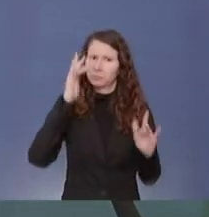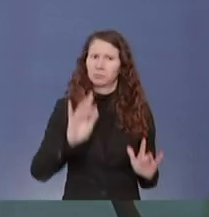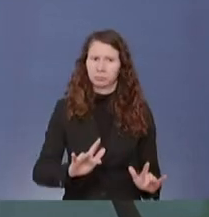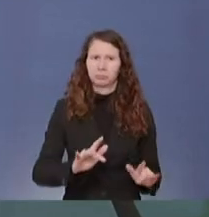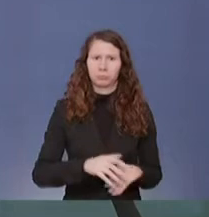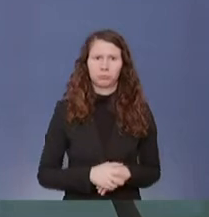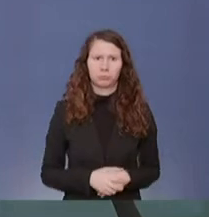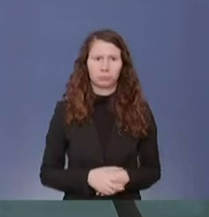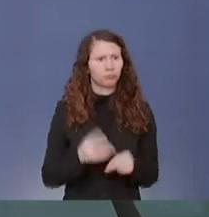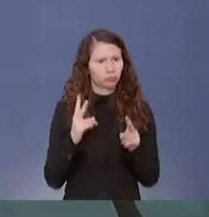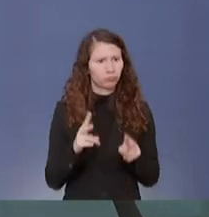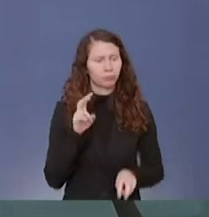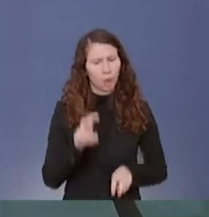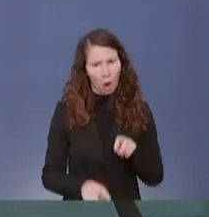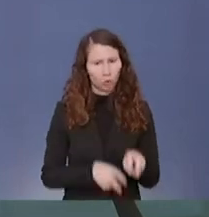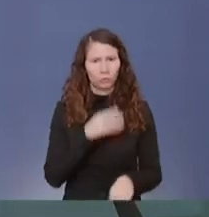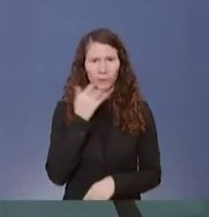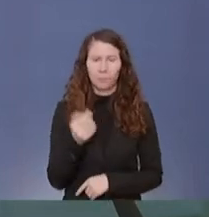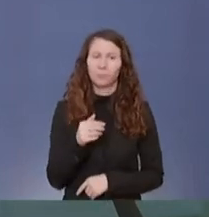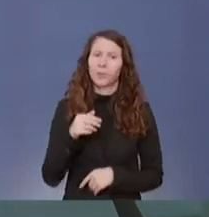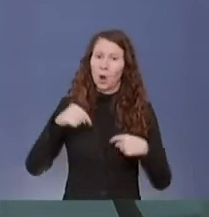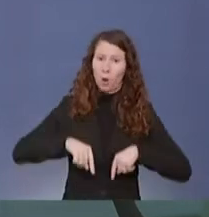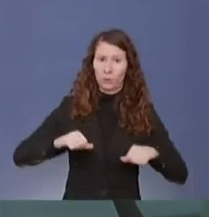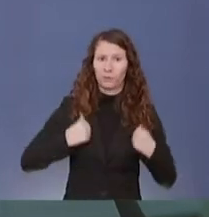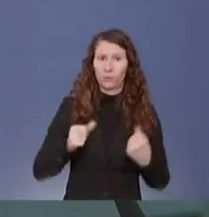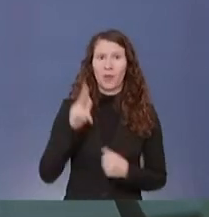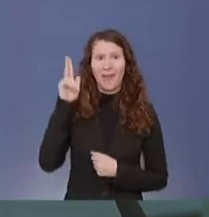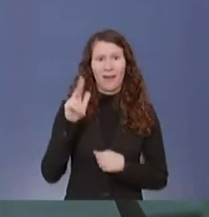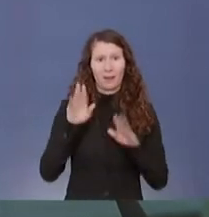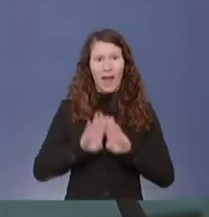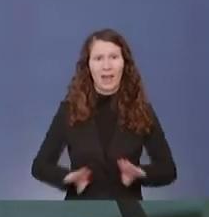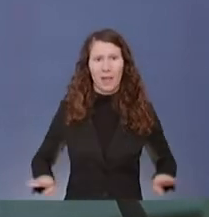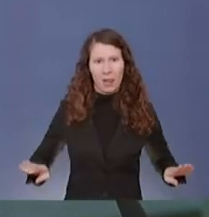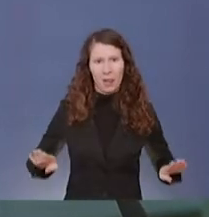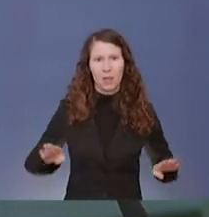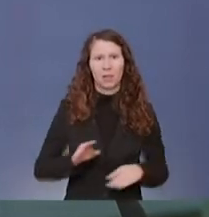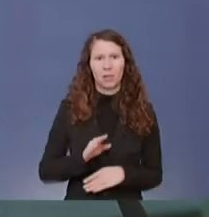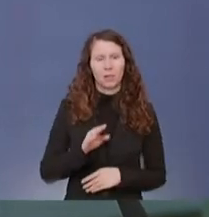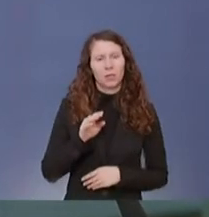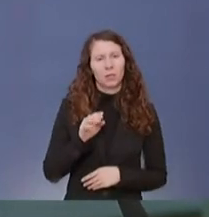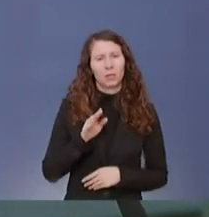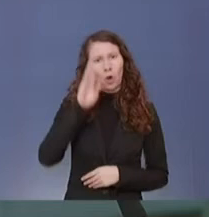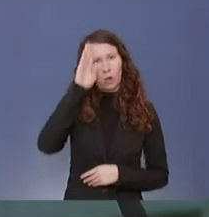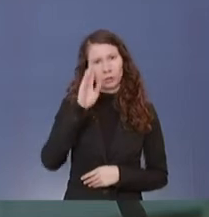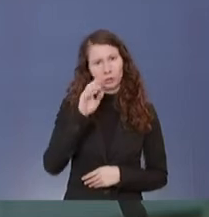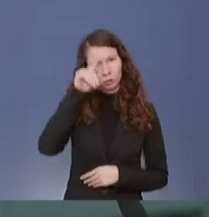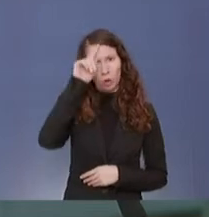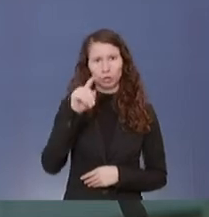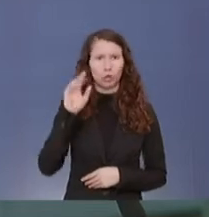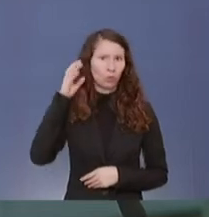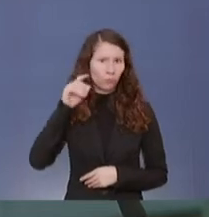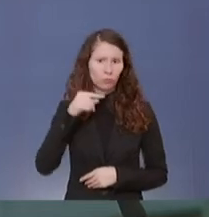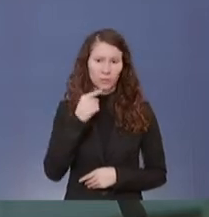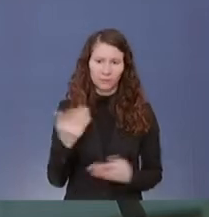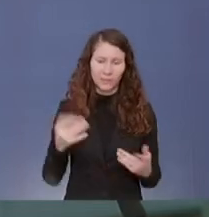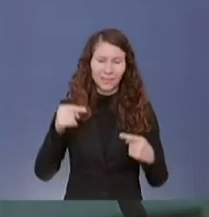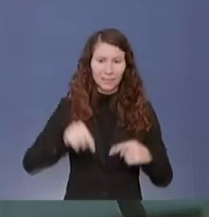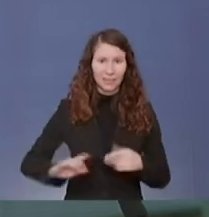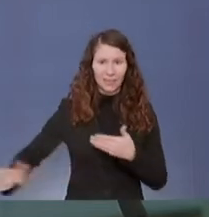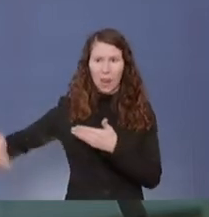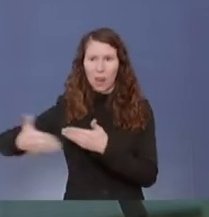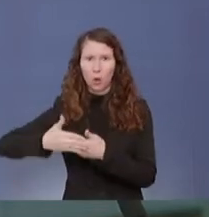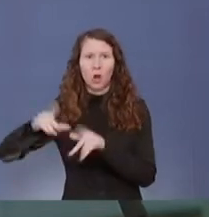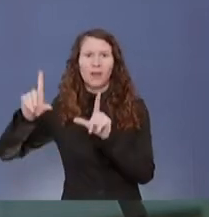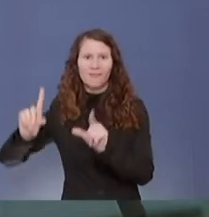diesem Rahmen genutzt. Herr Heil hat heute Morgen im Norddeutschen Rundfunk gesagt, seiner Kenntnis nach sei das bei diesem Lockdown sehr viel weniger als im